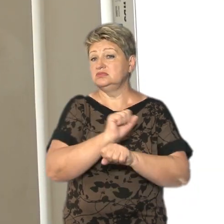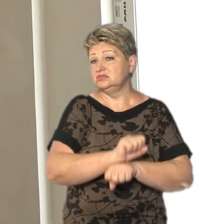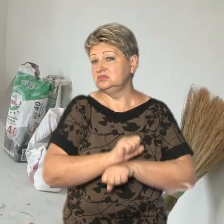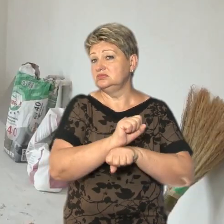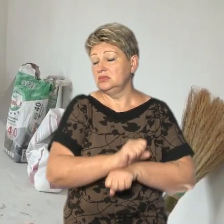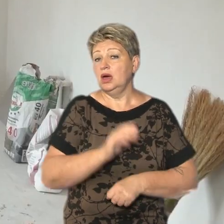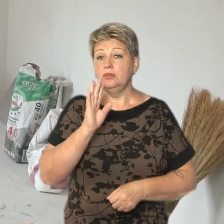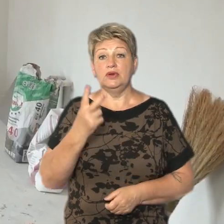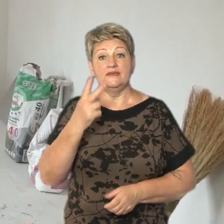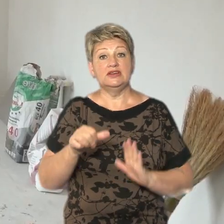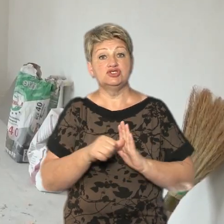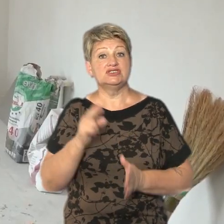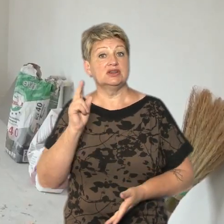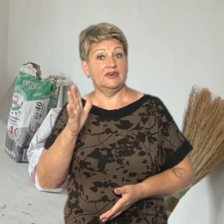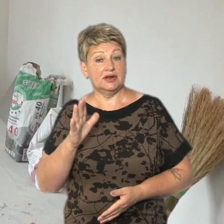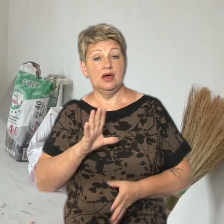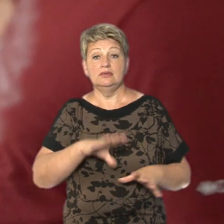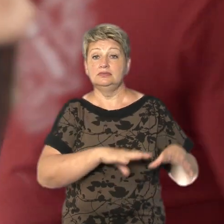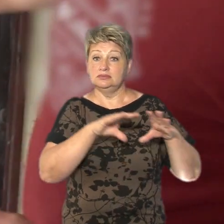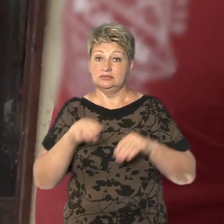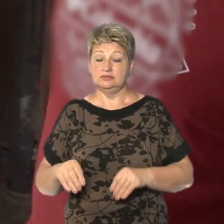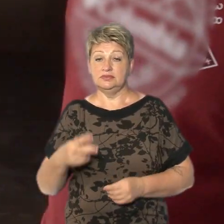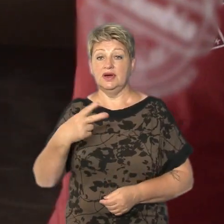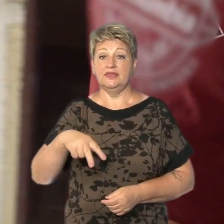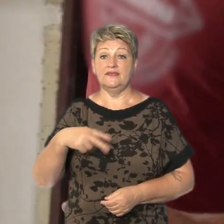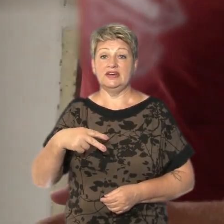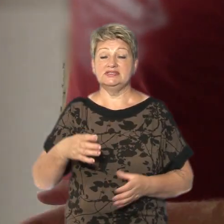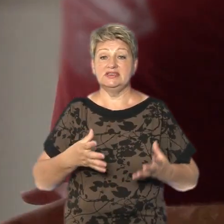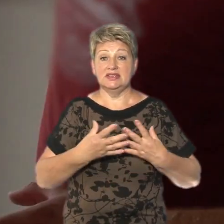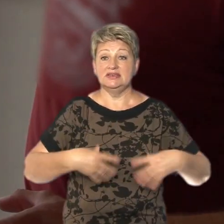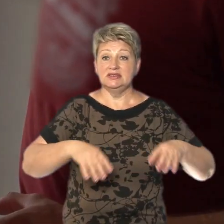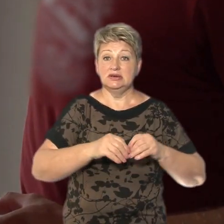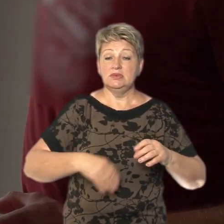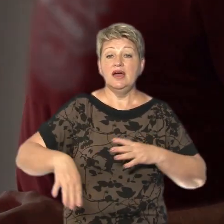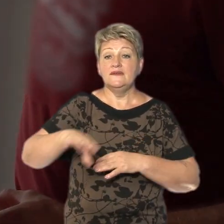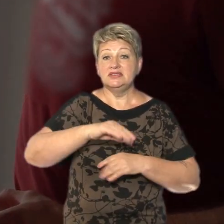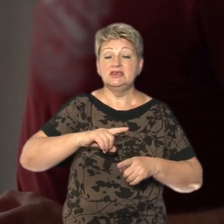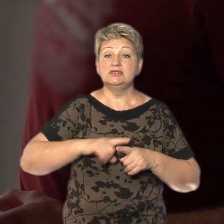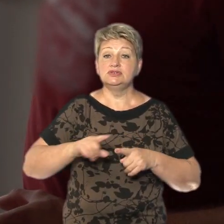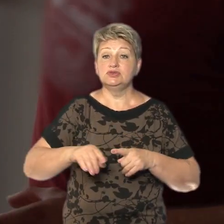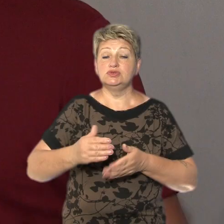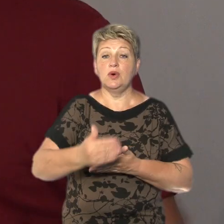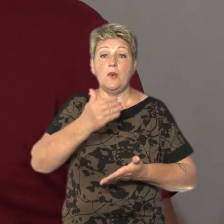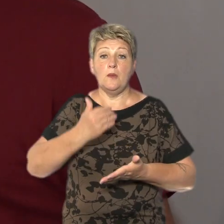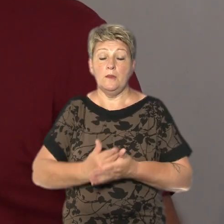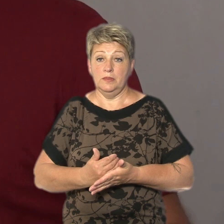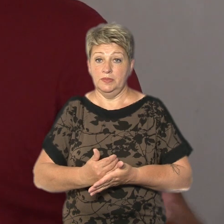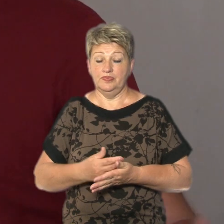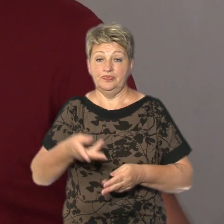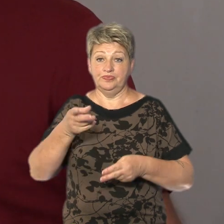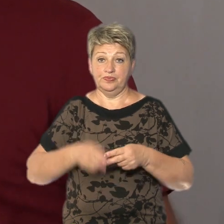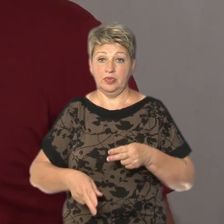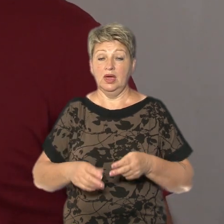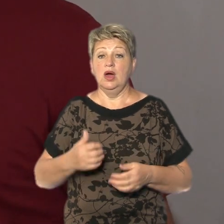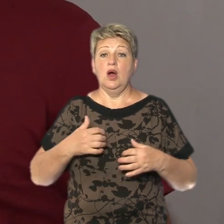квартир. В них розмістять 120 переселенців. Усі кімнати на завершальних етапах, розповідає виконроб Сергій. Хочеться пошвидше